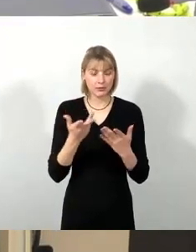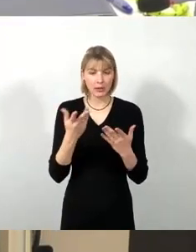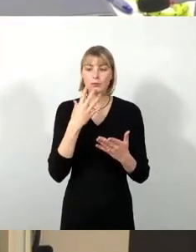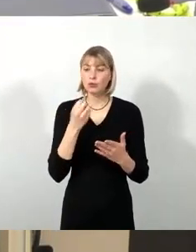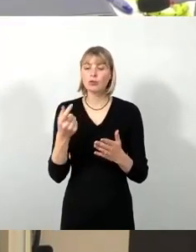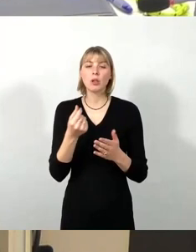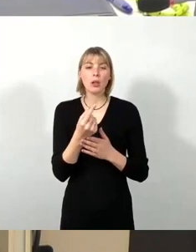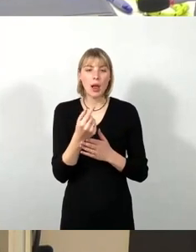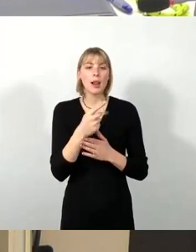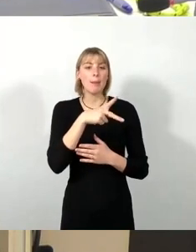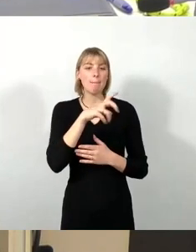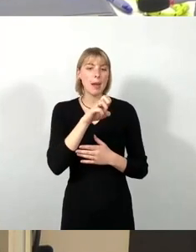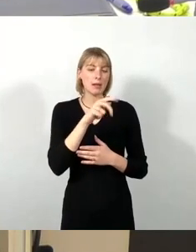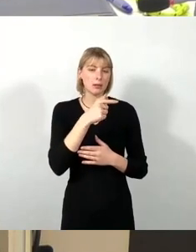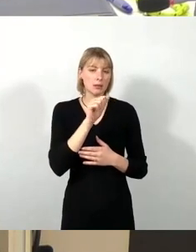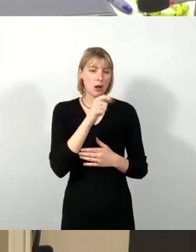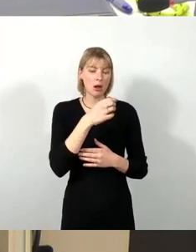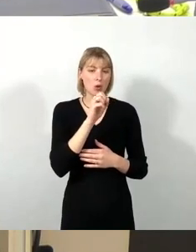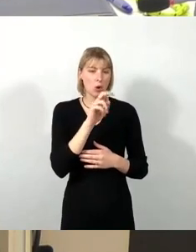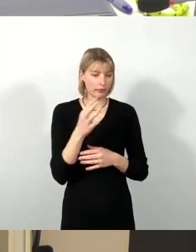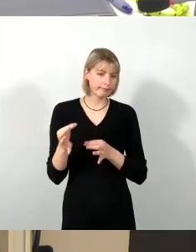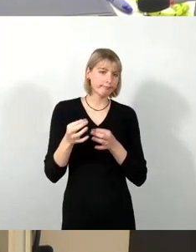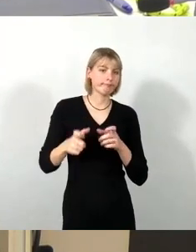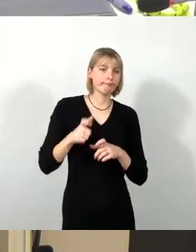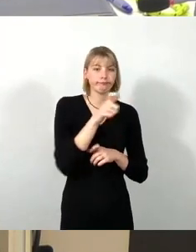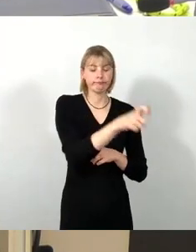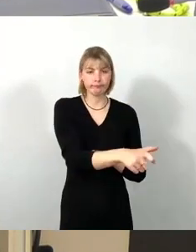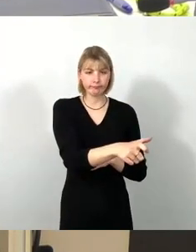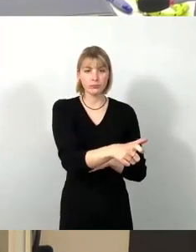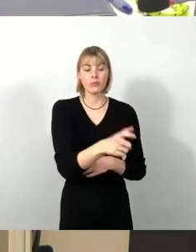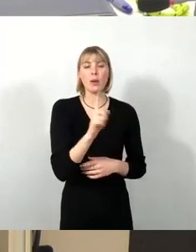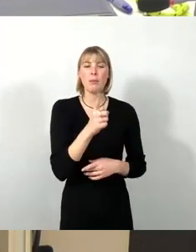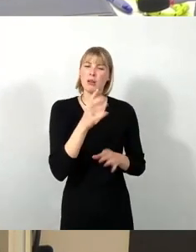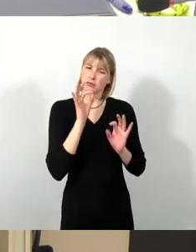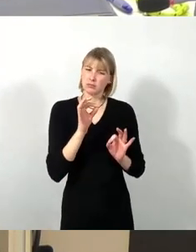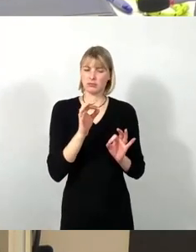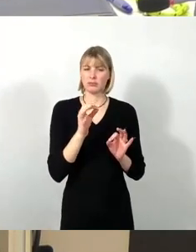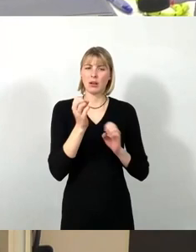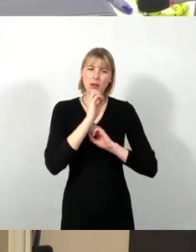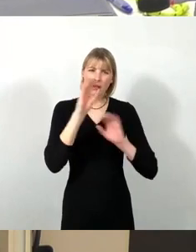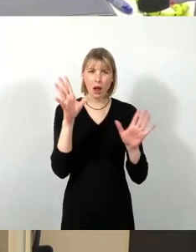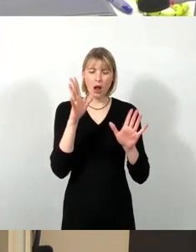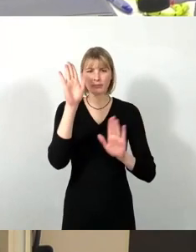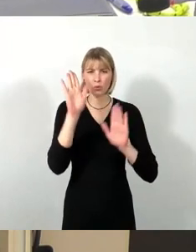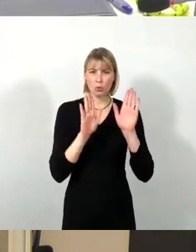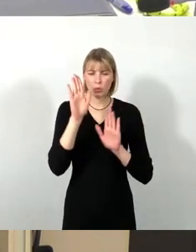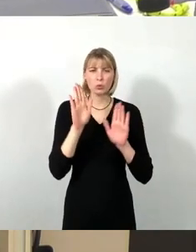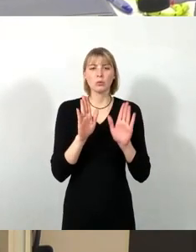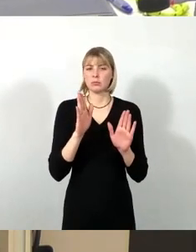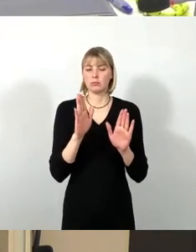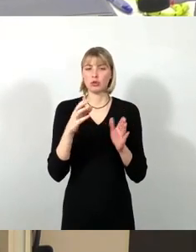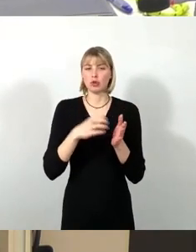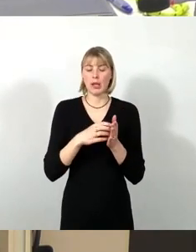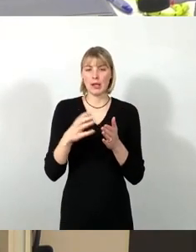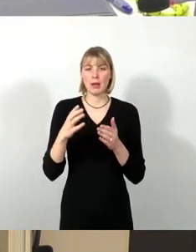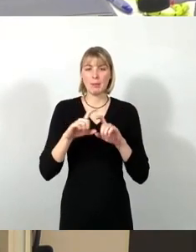überführen, aber das angeblich eindeutige und einstimmige Votum des Stadtbezirksbeirates, das Votum ist